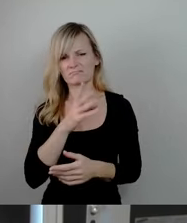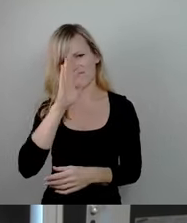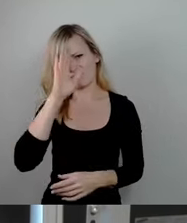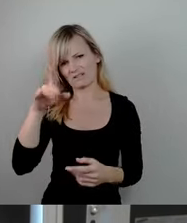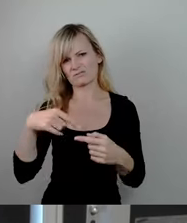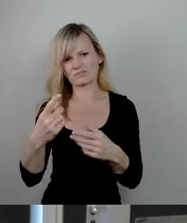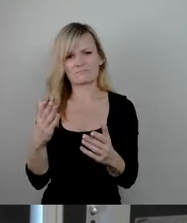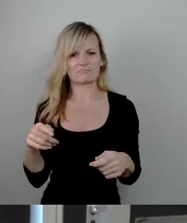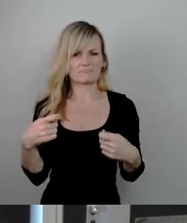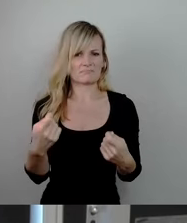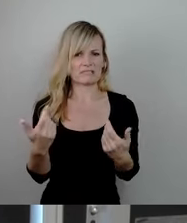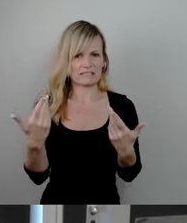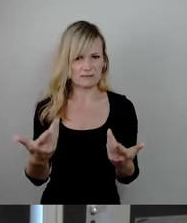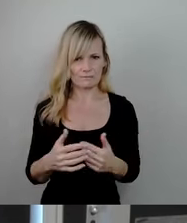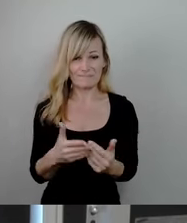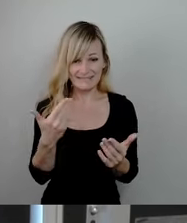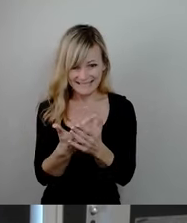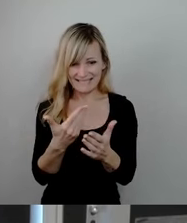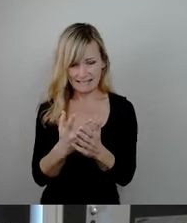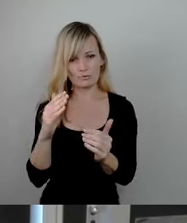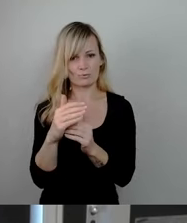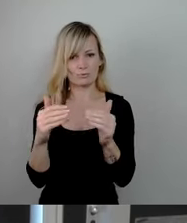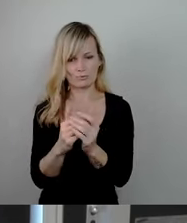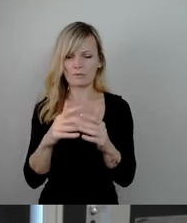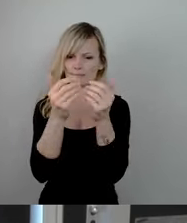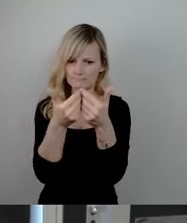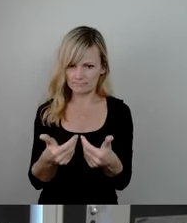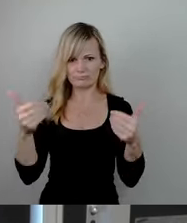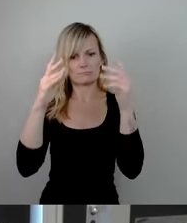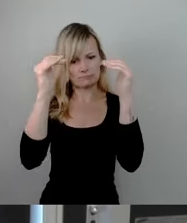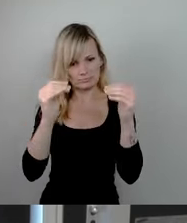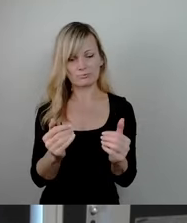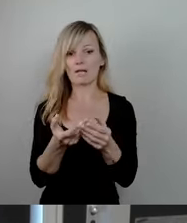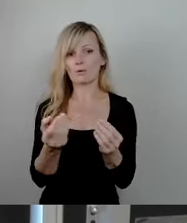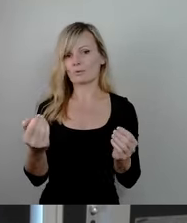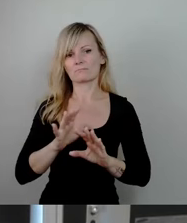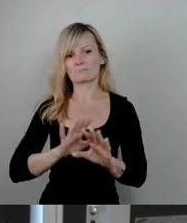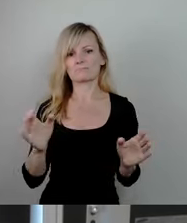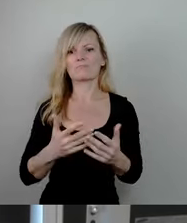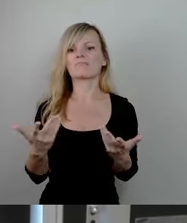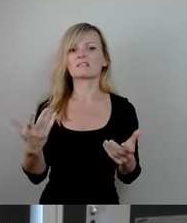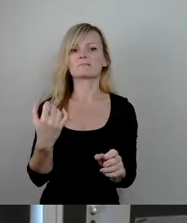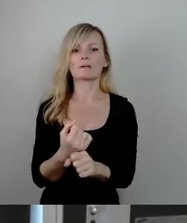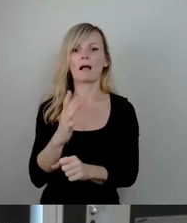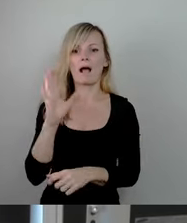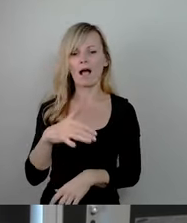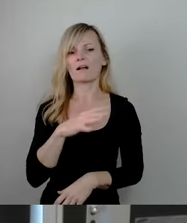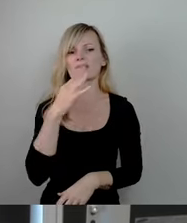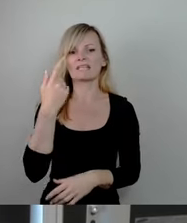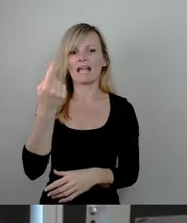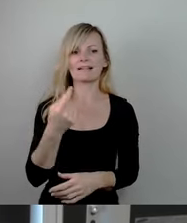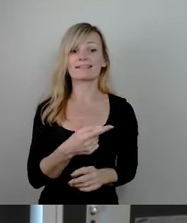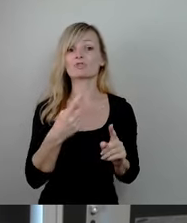Anstatt dieses strukturelle Problem hierarchischer Systeme zu bearbeiten, wird dann irgendwo symbolträchtig viel Geld, Steuergeld,